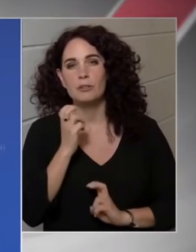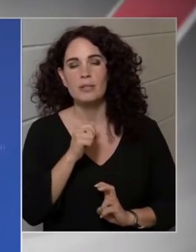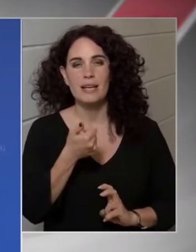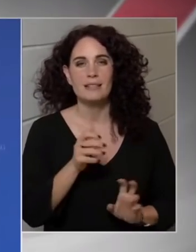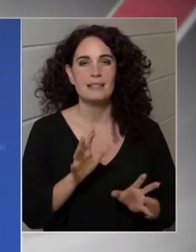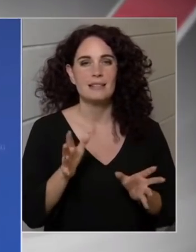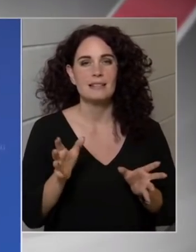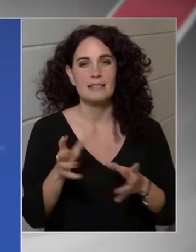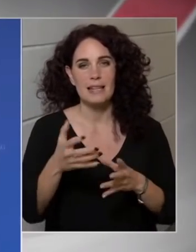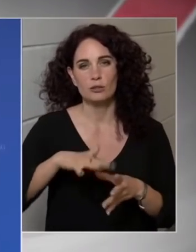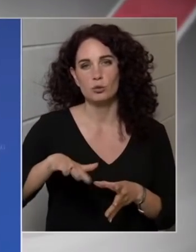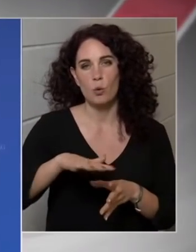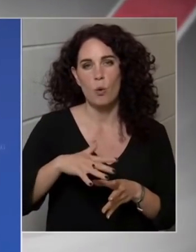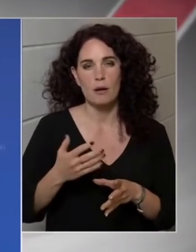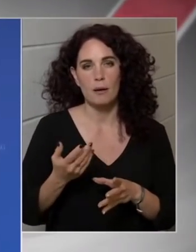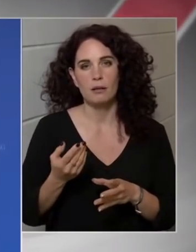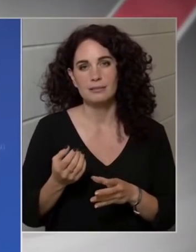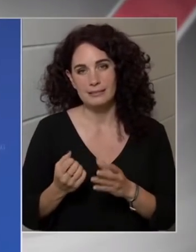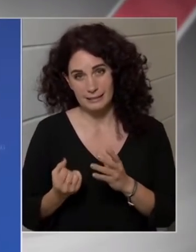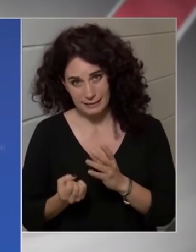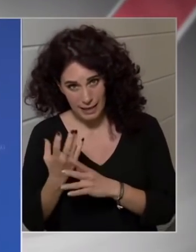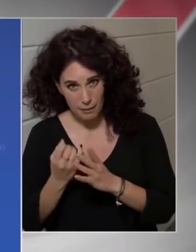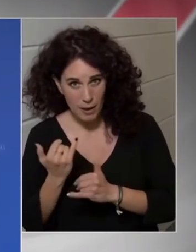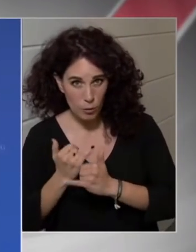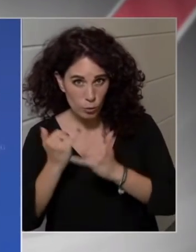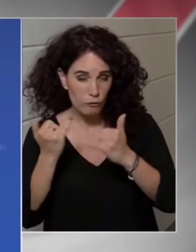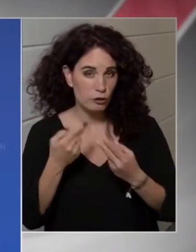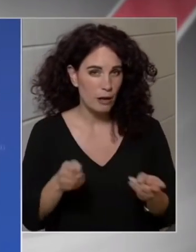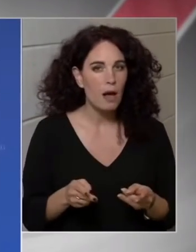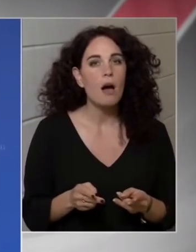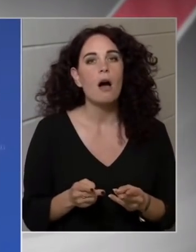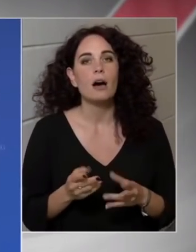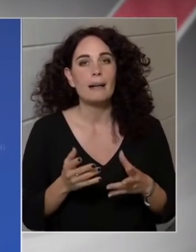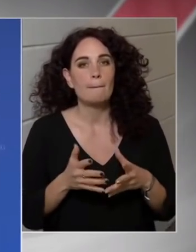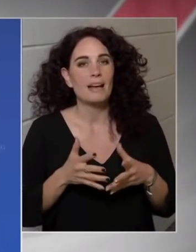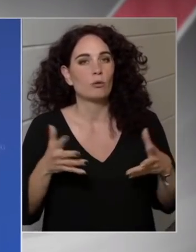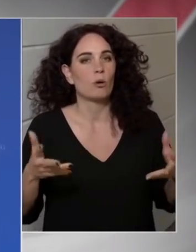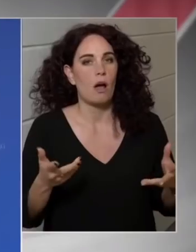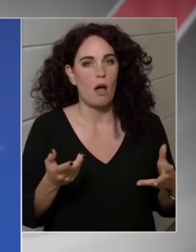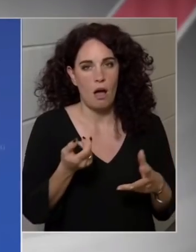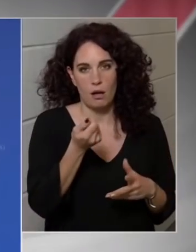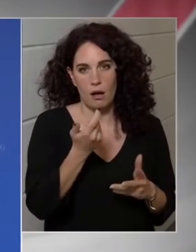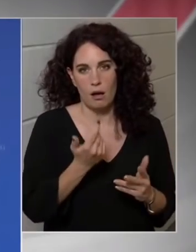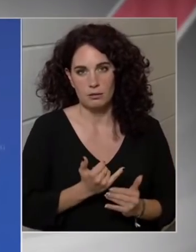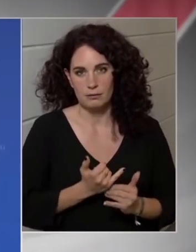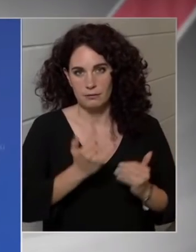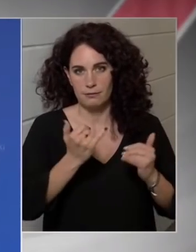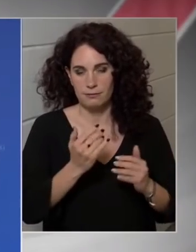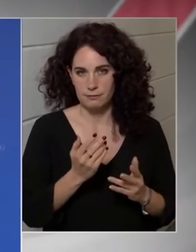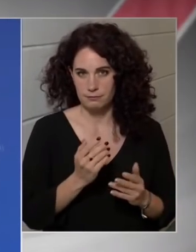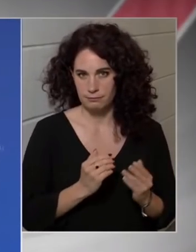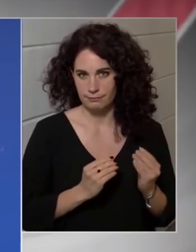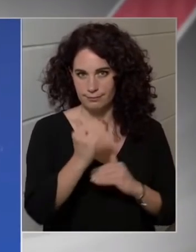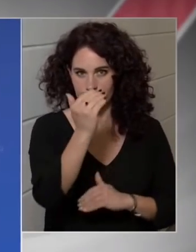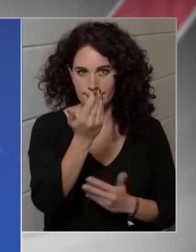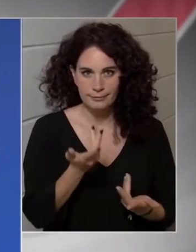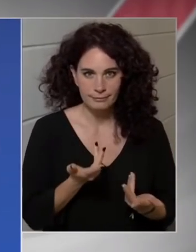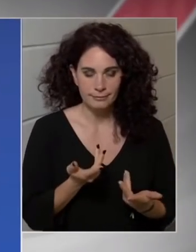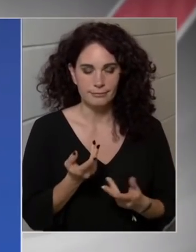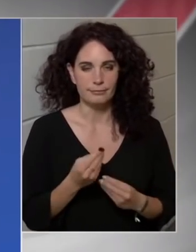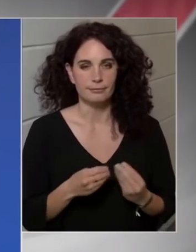termelődött, hanem mekkora termelődött, hiszen az tudja ezeket az alapokat feltölteni. Tehát a válaszom az a kérdésére,